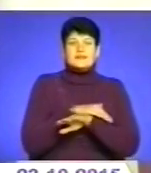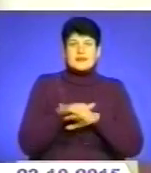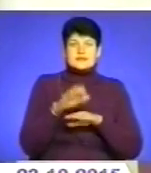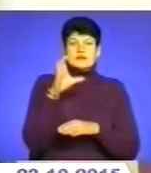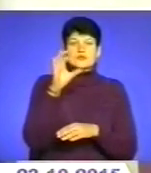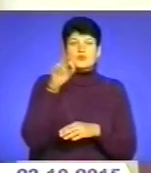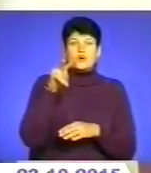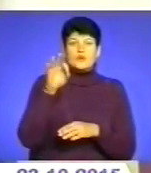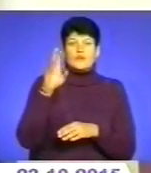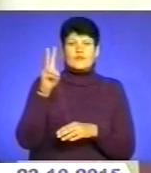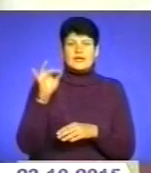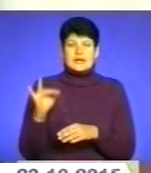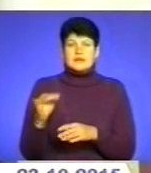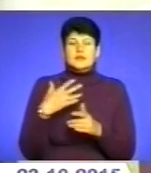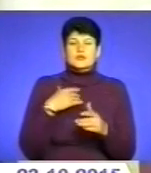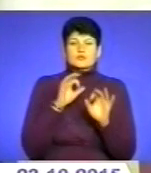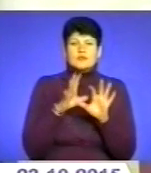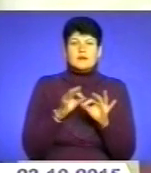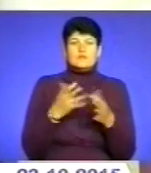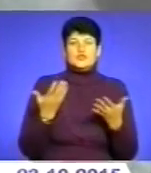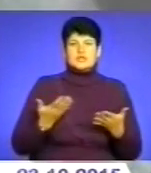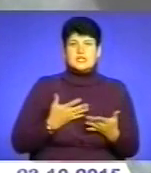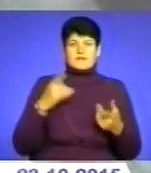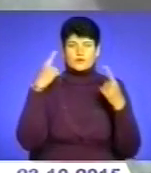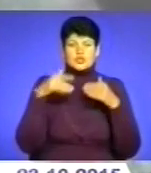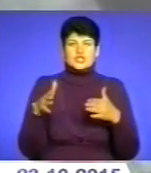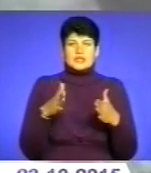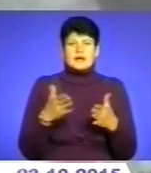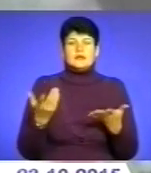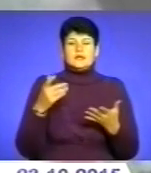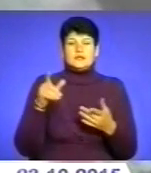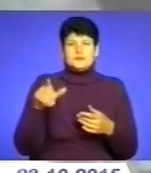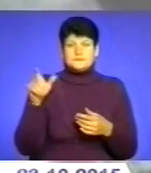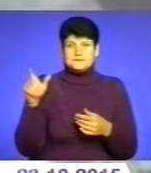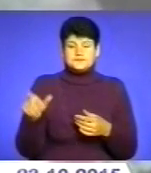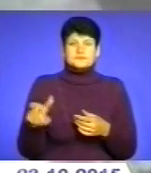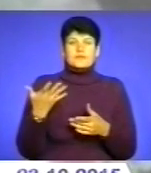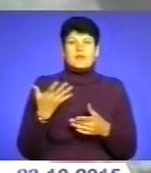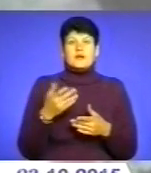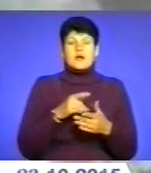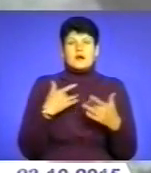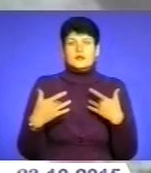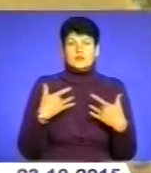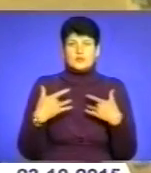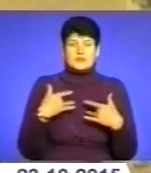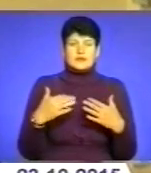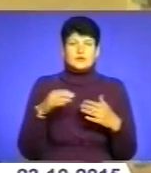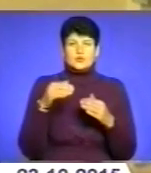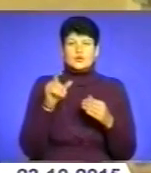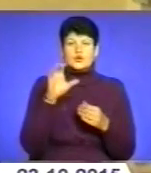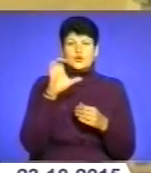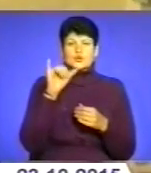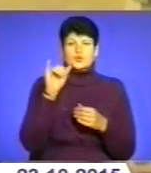розповідають про життєвий та творчий шлях митця. Актори Народного драматичного театру студії «Сузір'я» показали